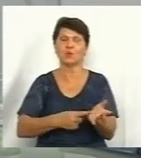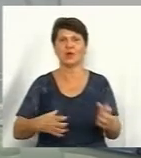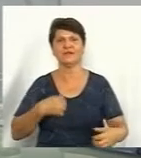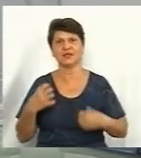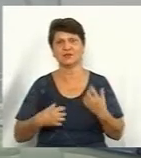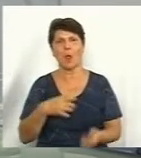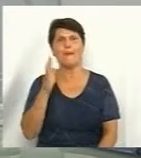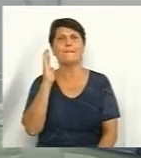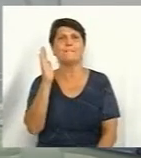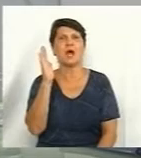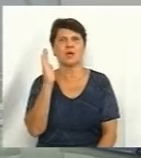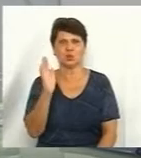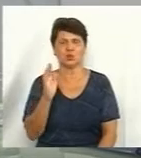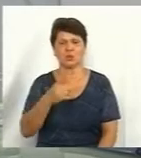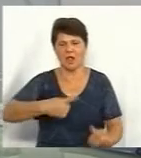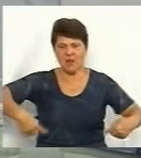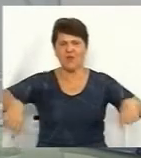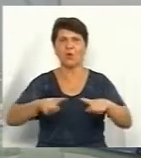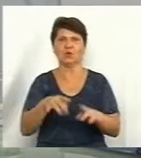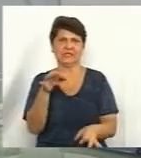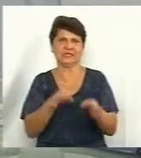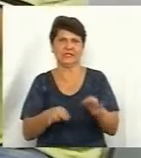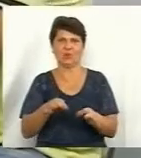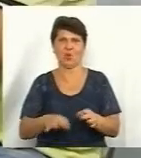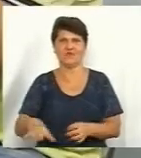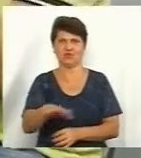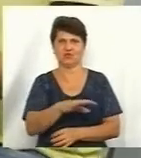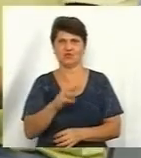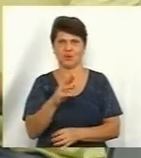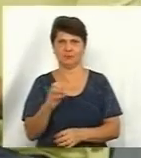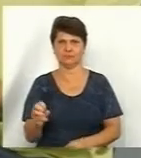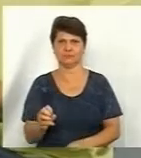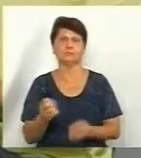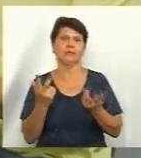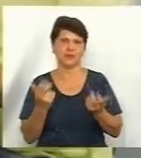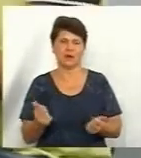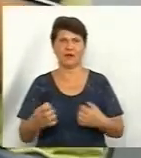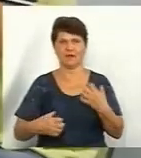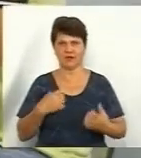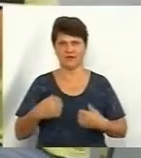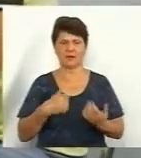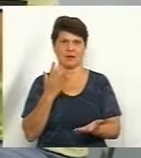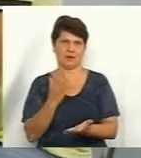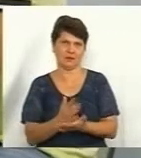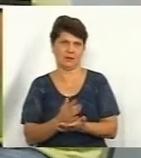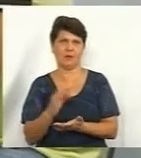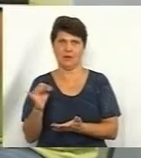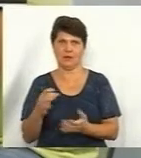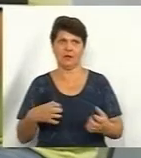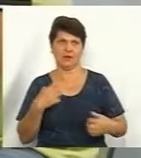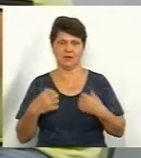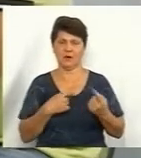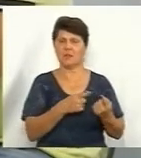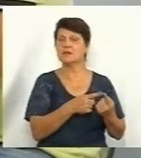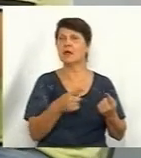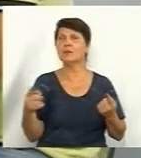за майбутнє і навколишнє середовище. Так, хвилювання таке є, і хвилювання таке є вже на протязі